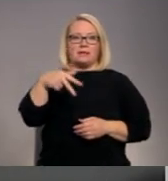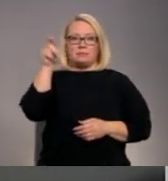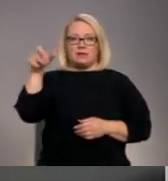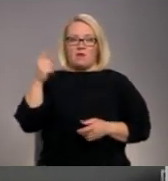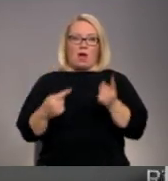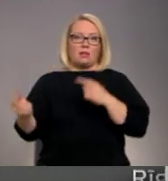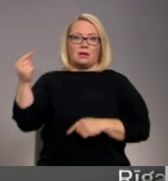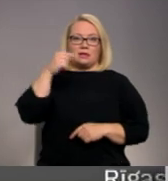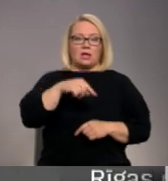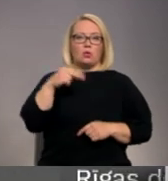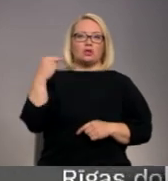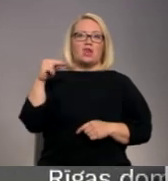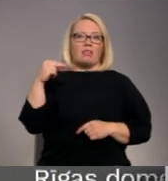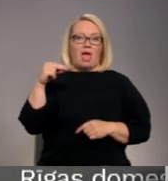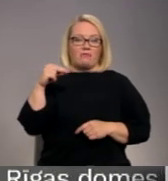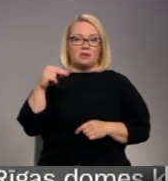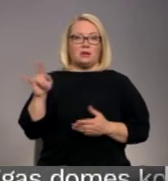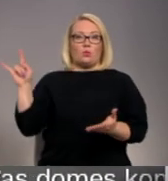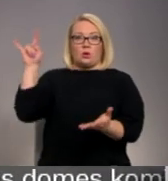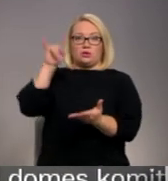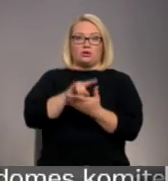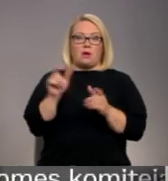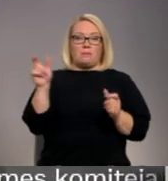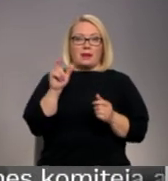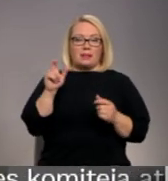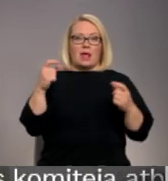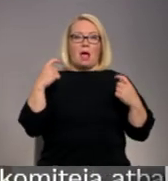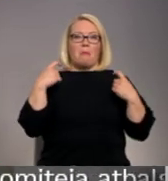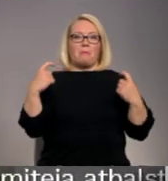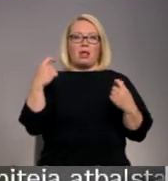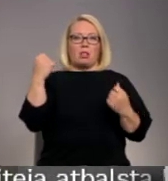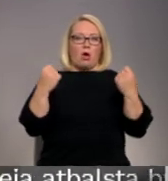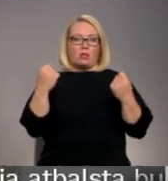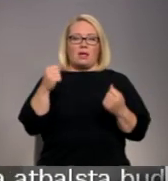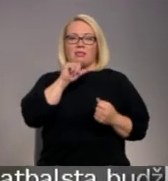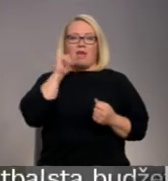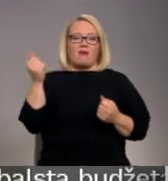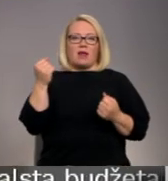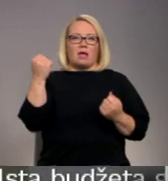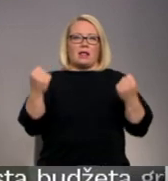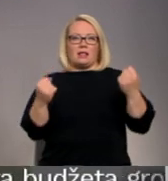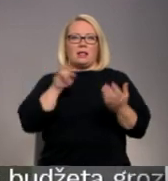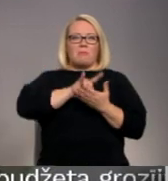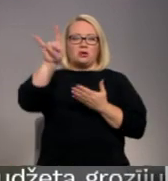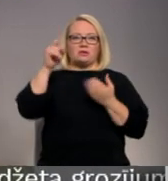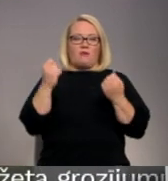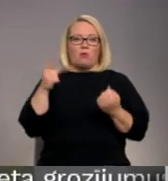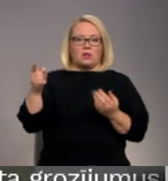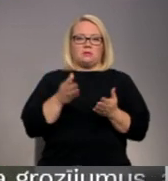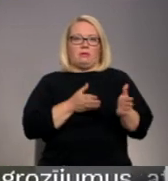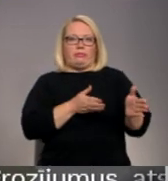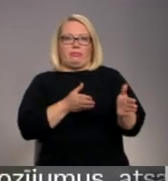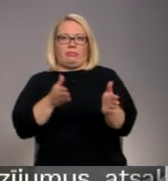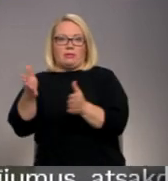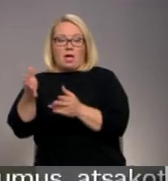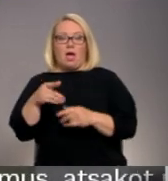atgriežoties no Ženēvas. Nosēšanās brīdī pilotiem neizdevās bombardieru lidi par atsavaldītu, un tas noskrēja no skrēja